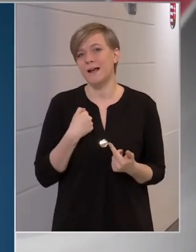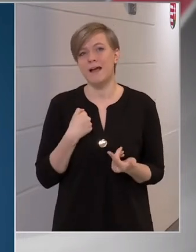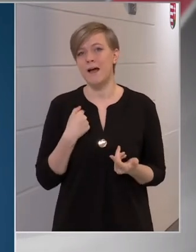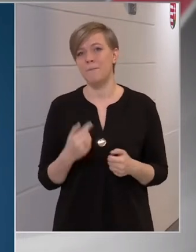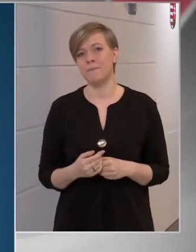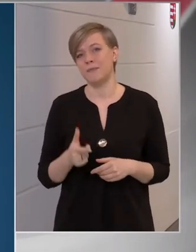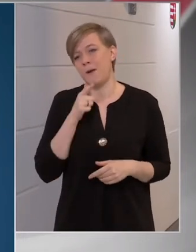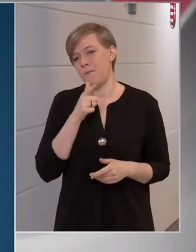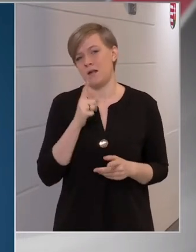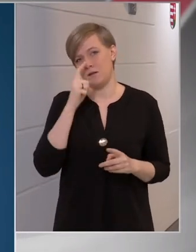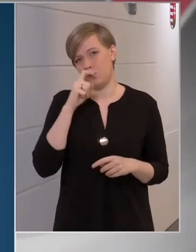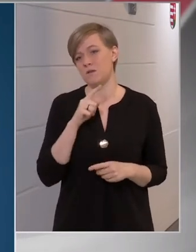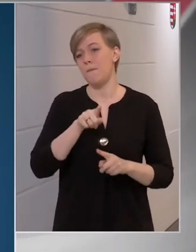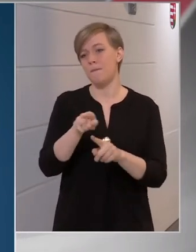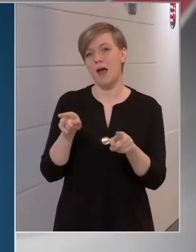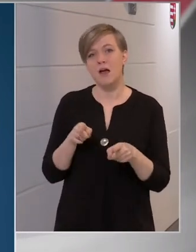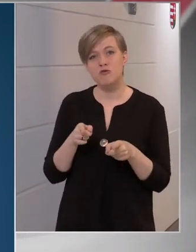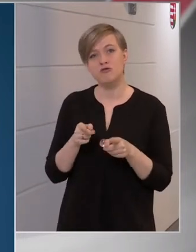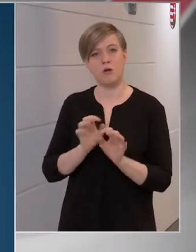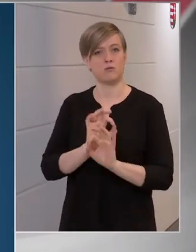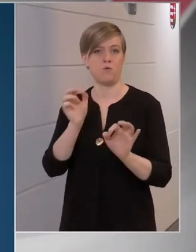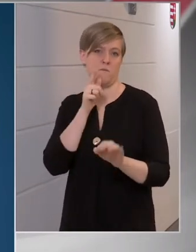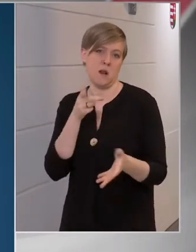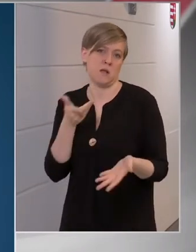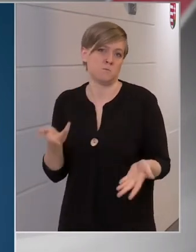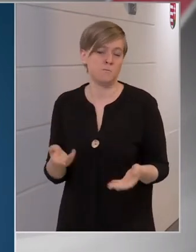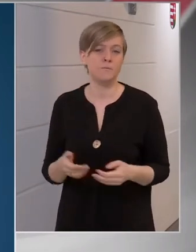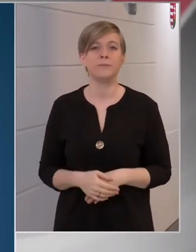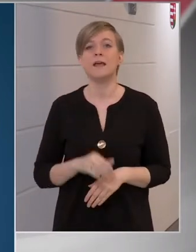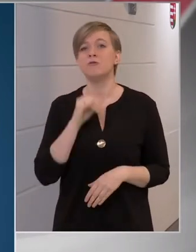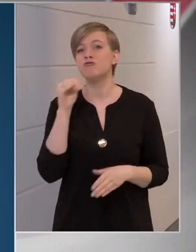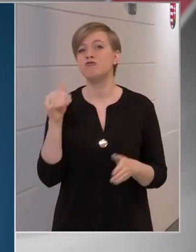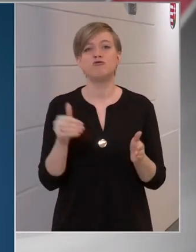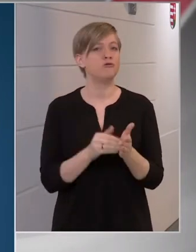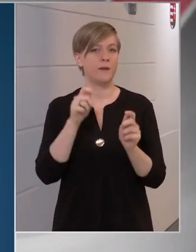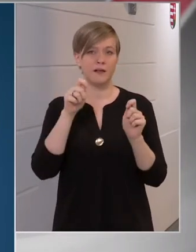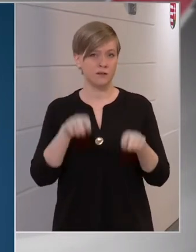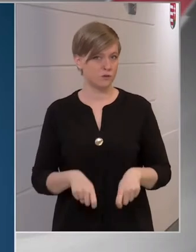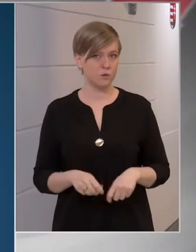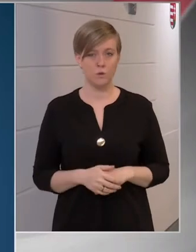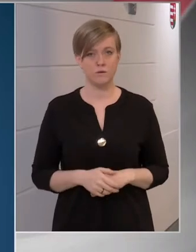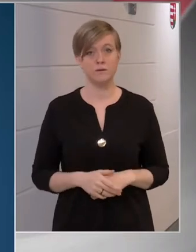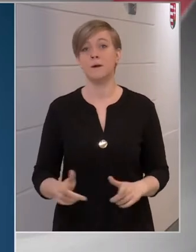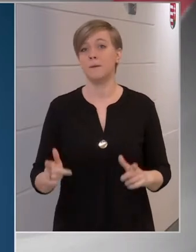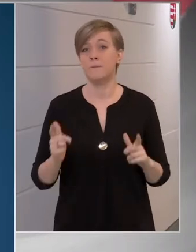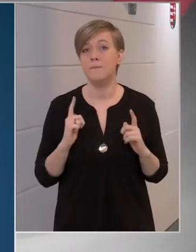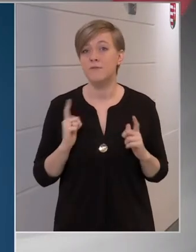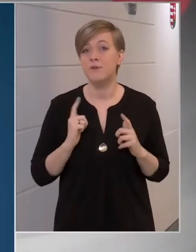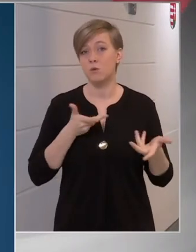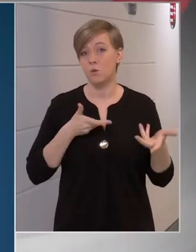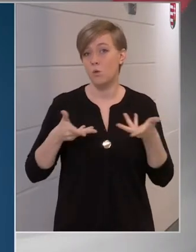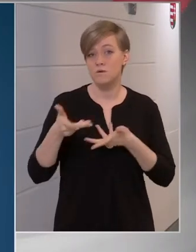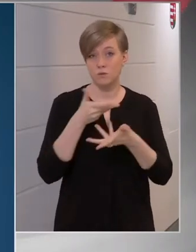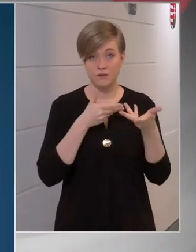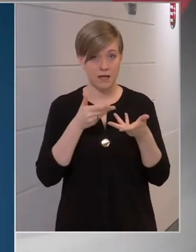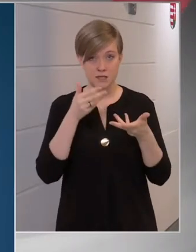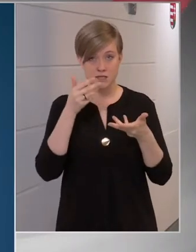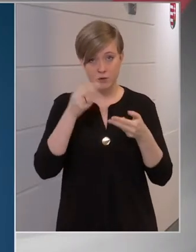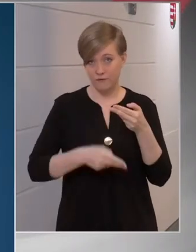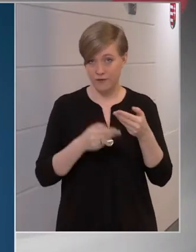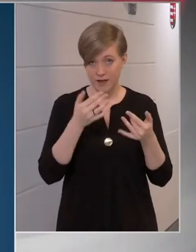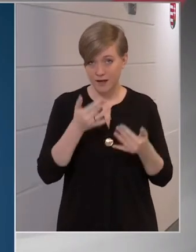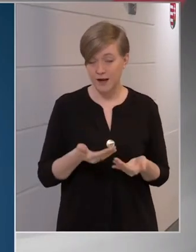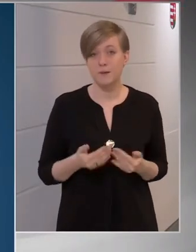nem lesz rosszabb, hogyha másnak jobb lesz, de nincs még ebben döntés. Megvárjuk a konzultáció végeredményét, a